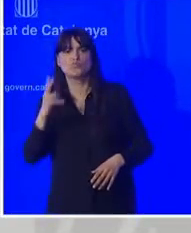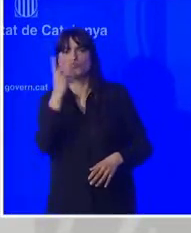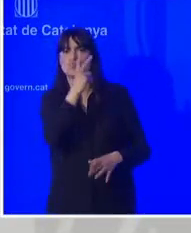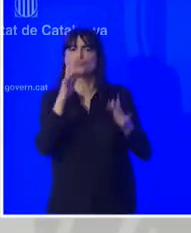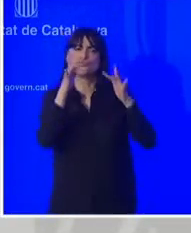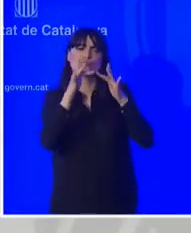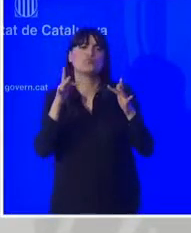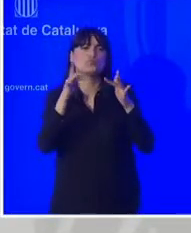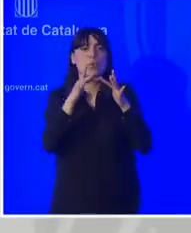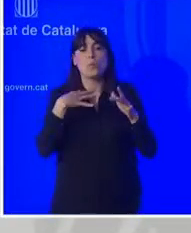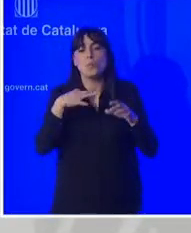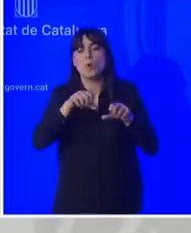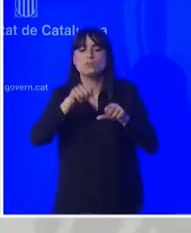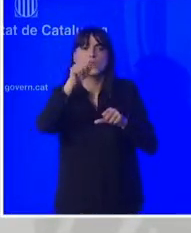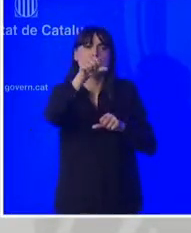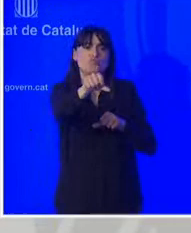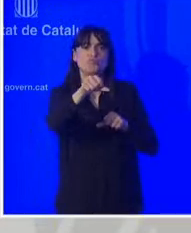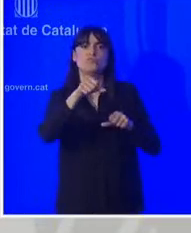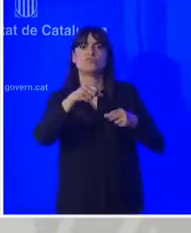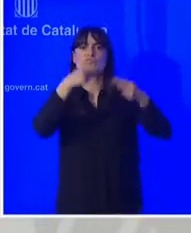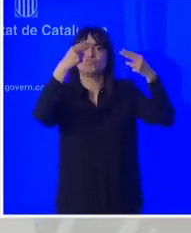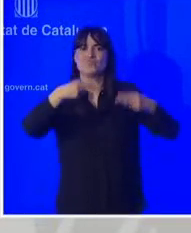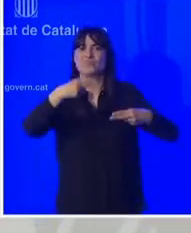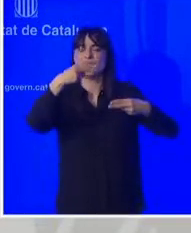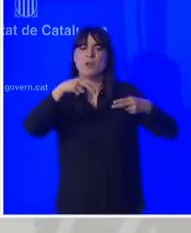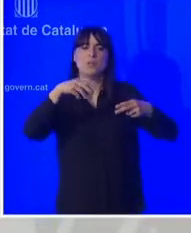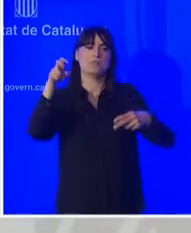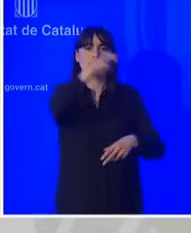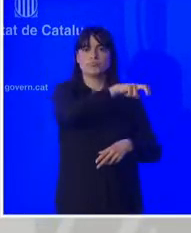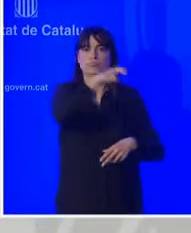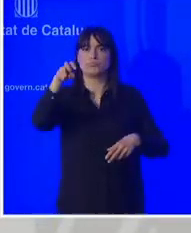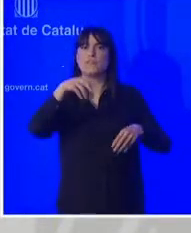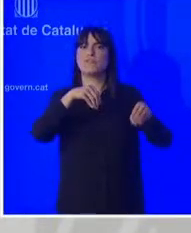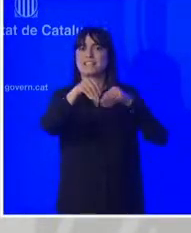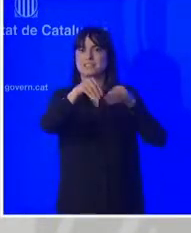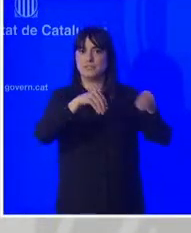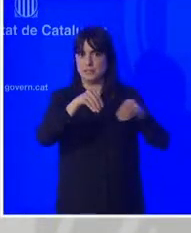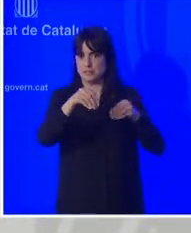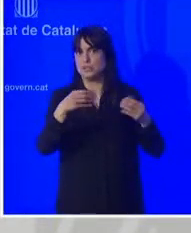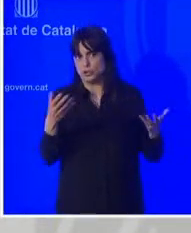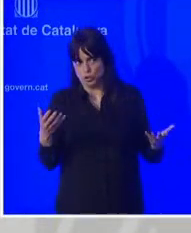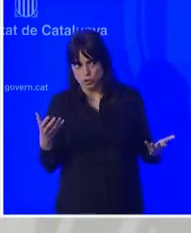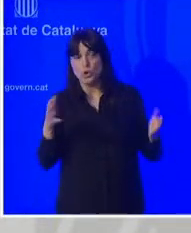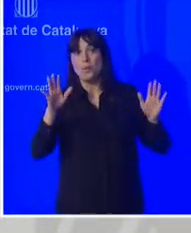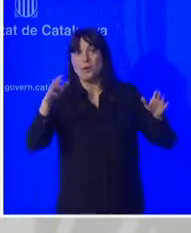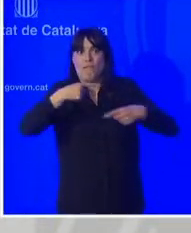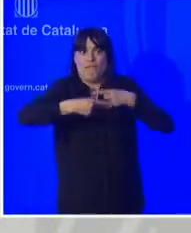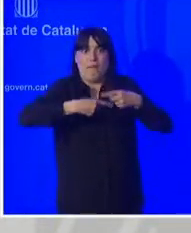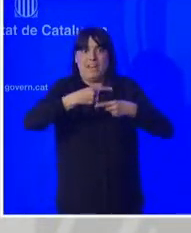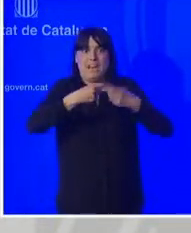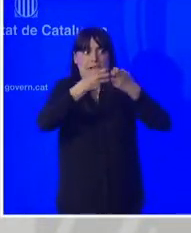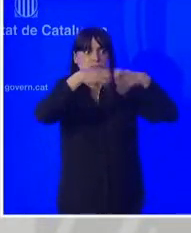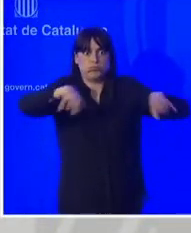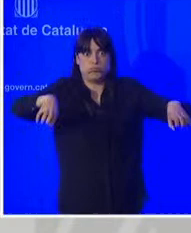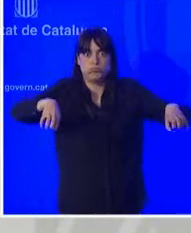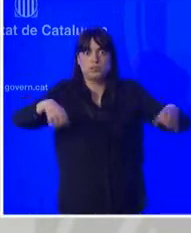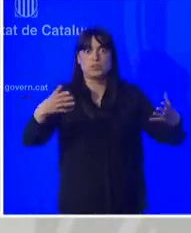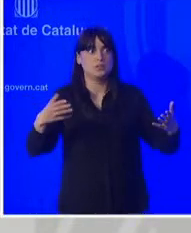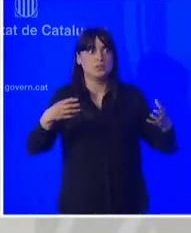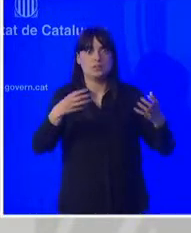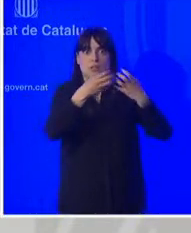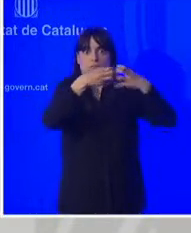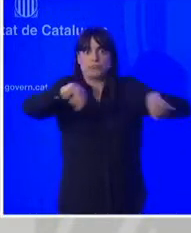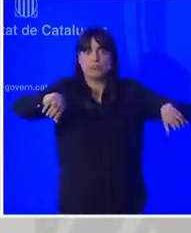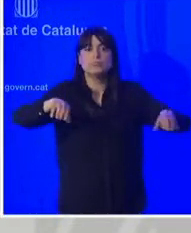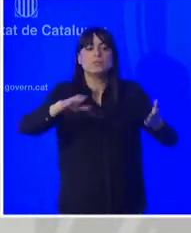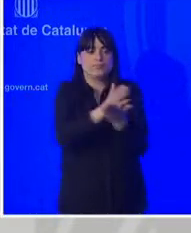facilitzacions en les mesures però hi una qüestió també que preocupa molt que és el tema familiar vull dir hi moltes famílies que estan separades per una frontera i no sé